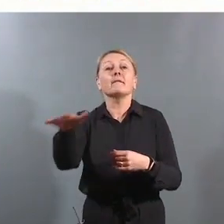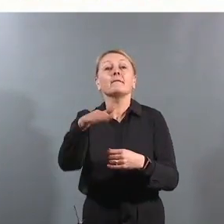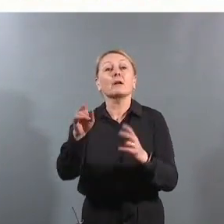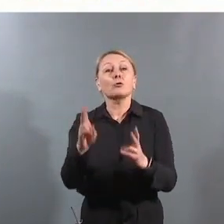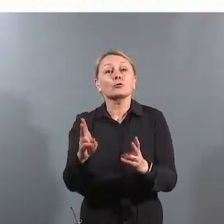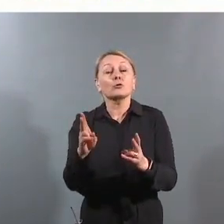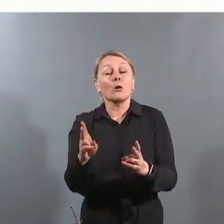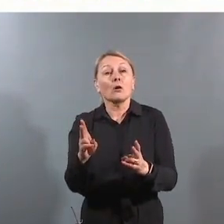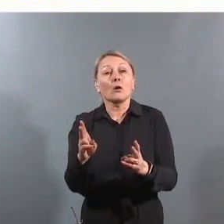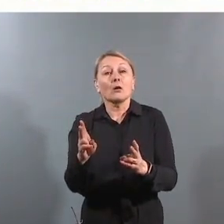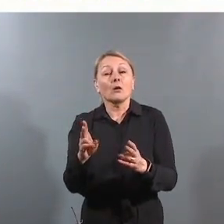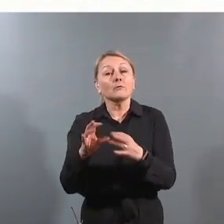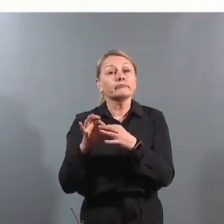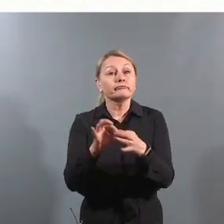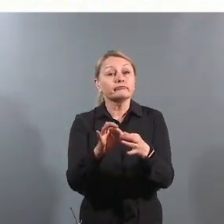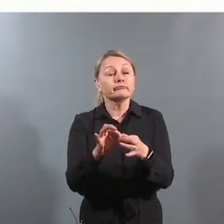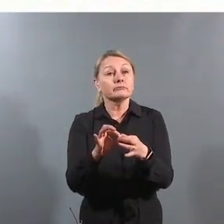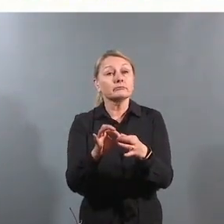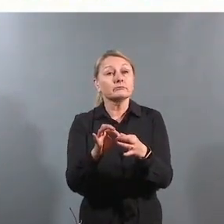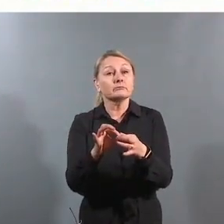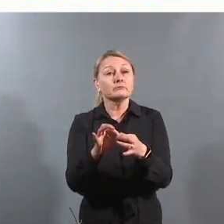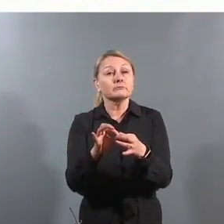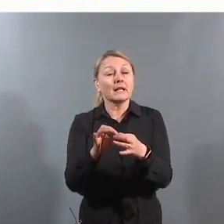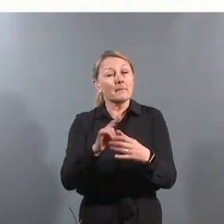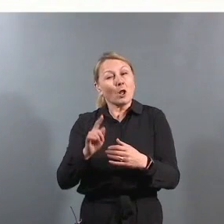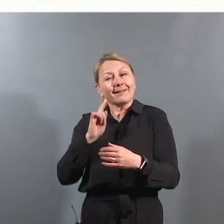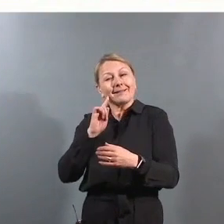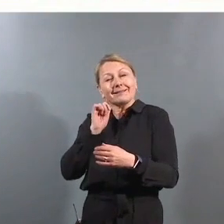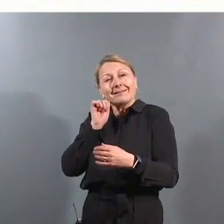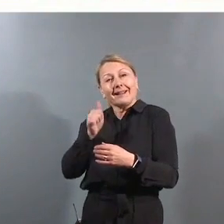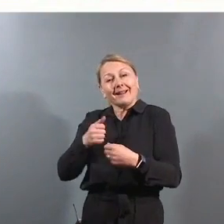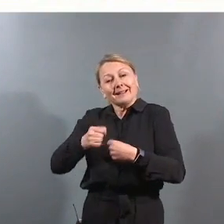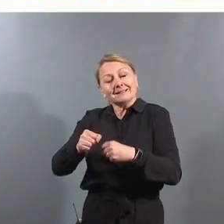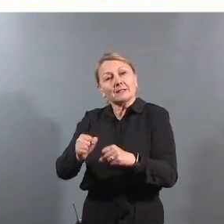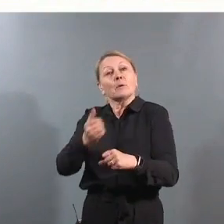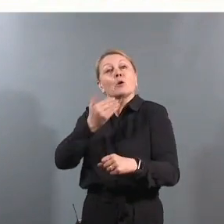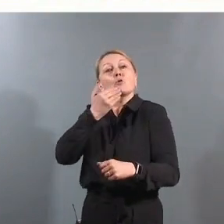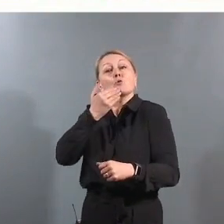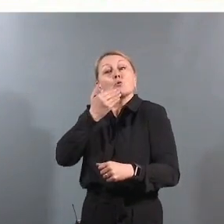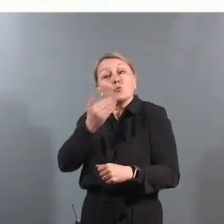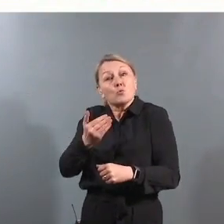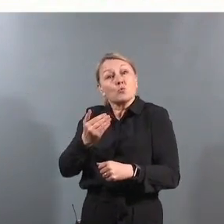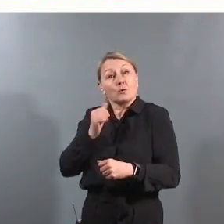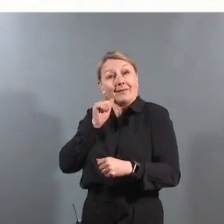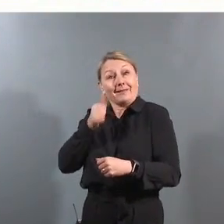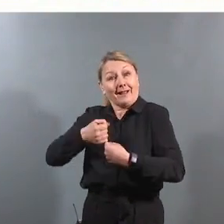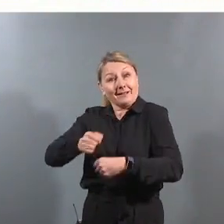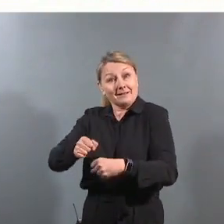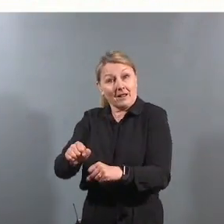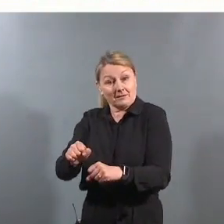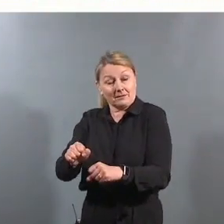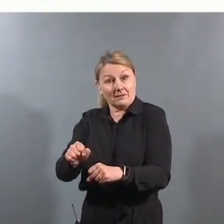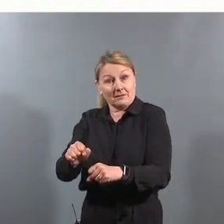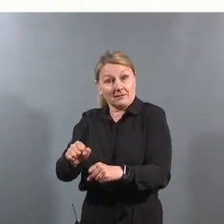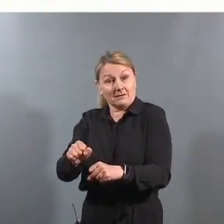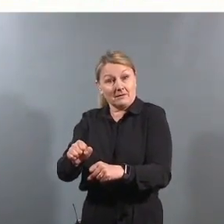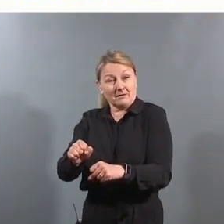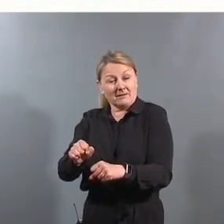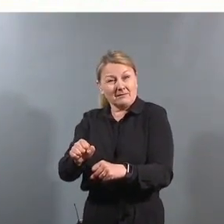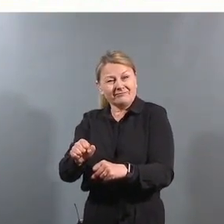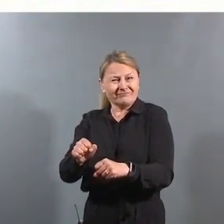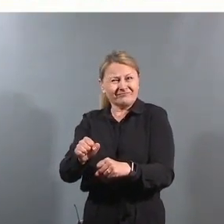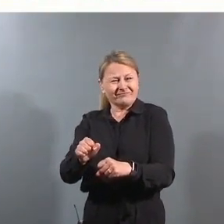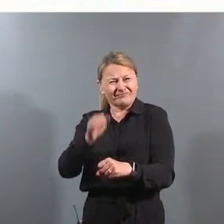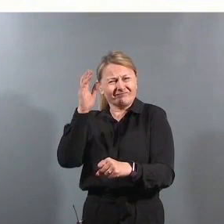som dreier seg om å ha ikke bare tidlig innsats, men god tidlig innsats. At ikke politikere er